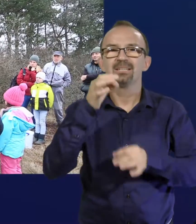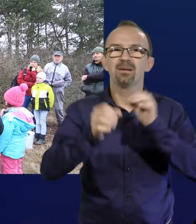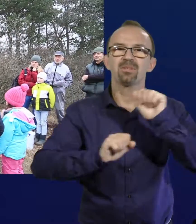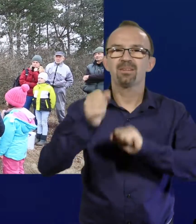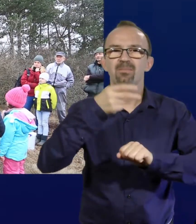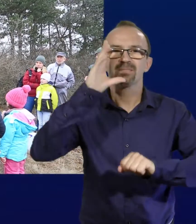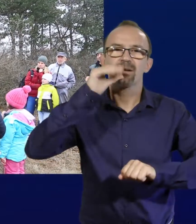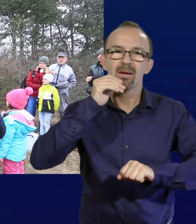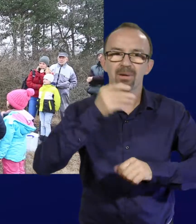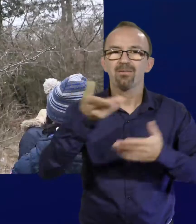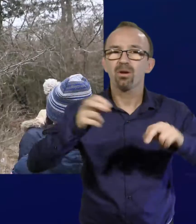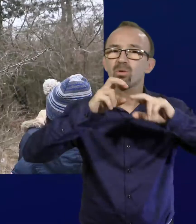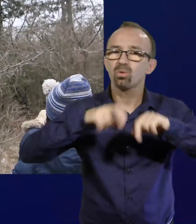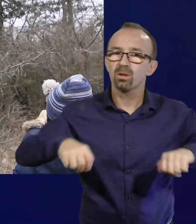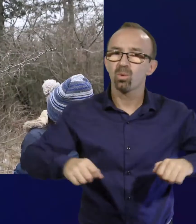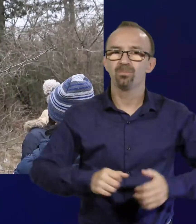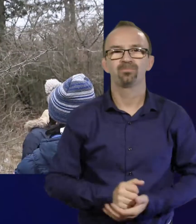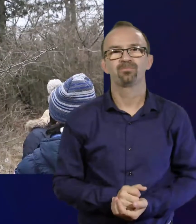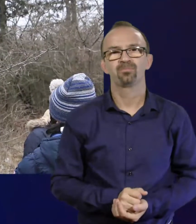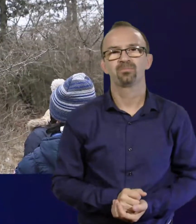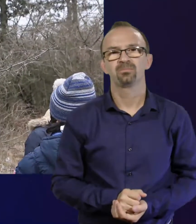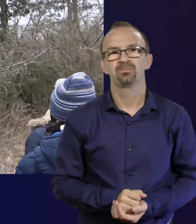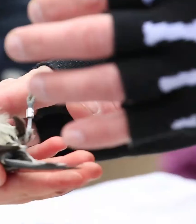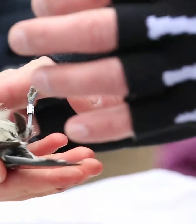természetvédelmi szakemberek vagy kutatók.